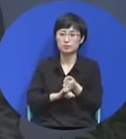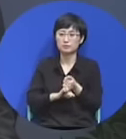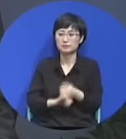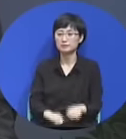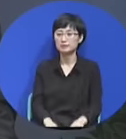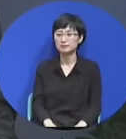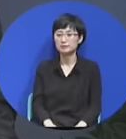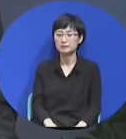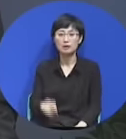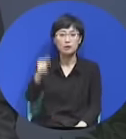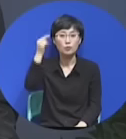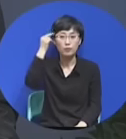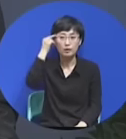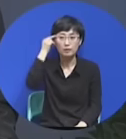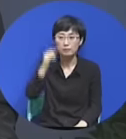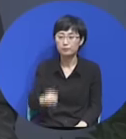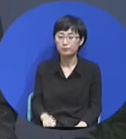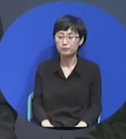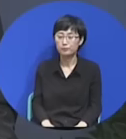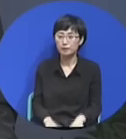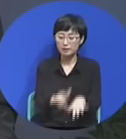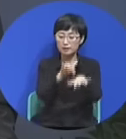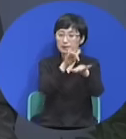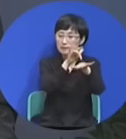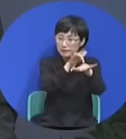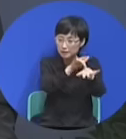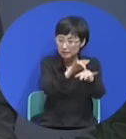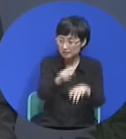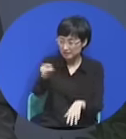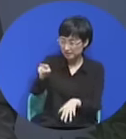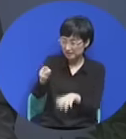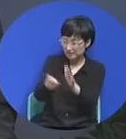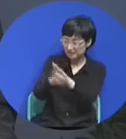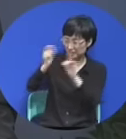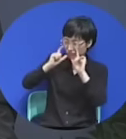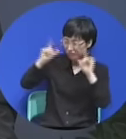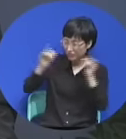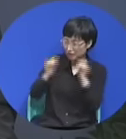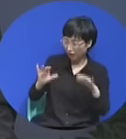왜입니까? 사단은 성공자를 두려워하지 않습니다.